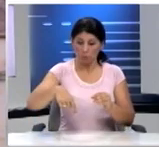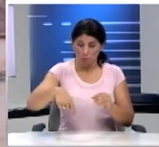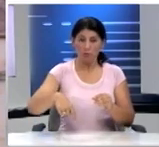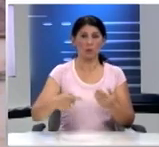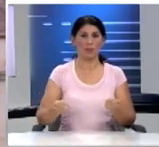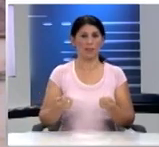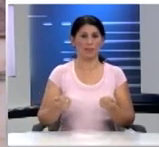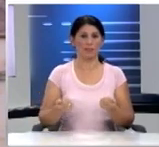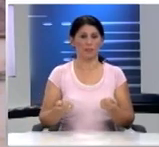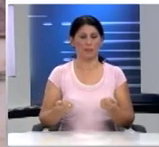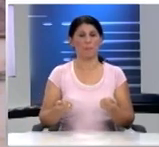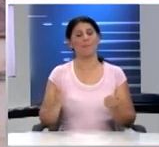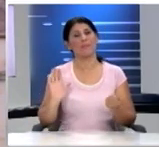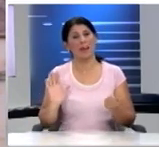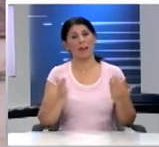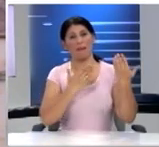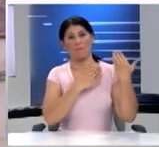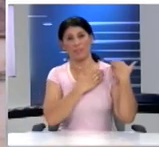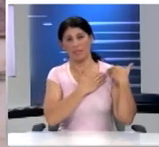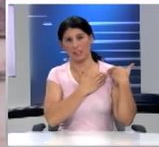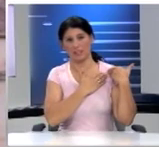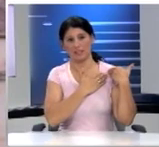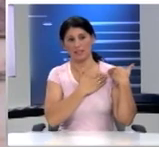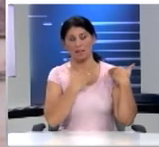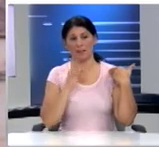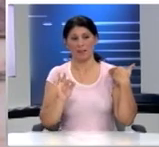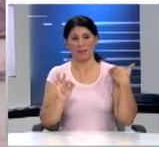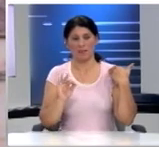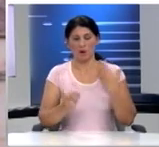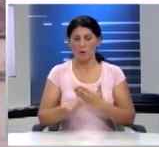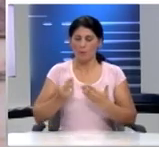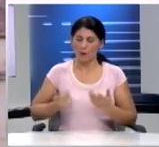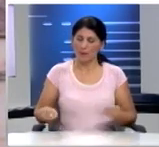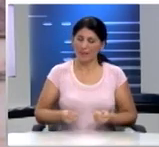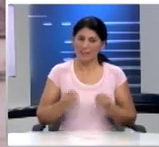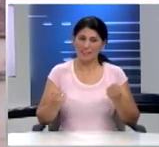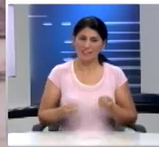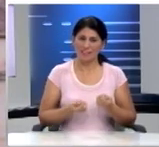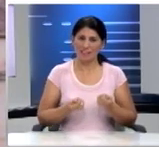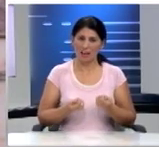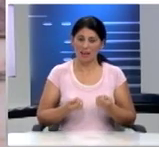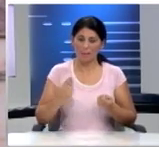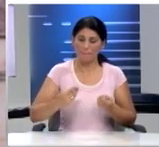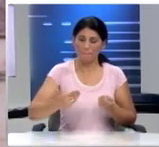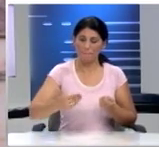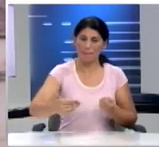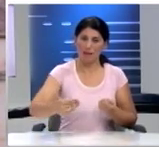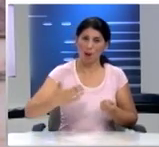μόλις κάνατε Άρα την ευθύνη Άρα την προεργασία Για να αναλάβετε